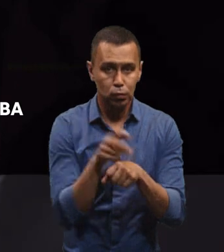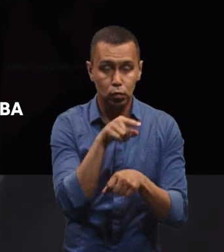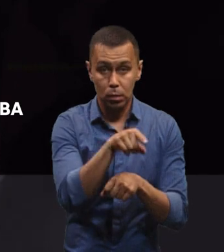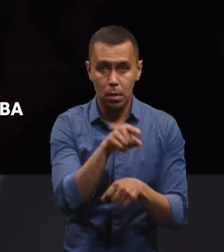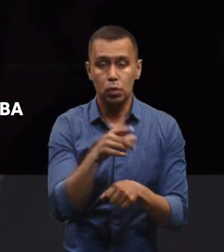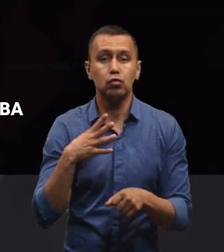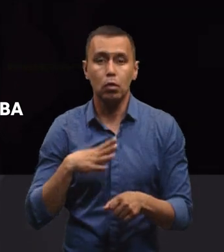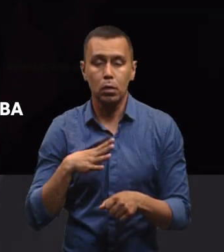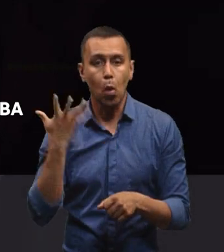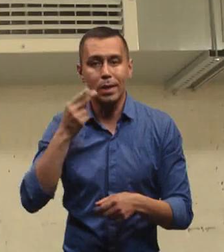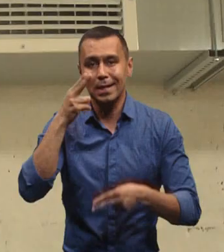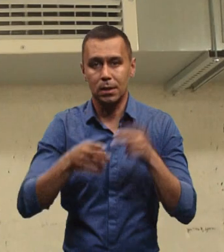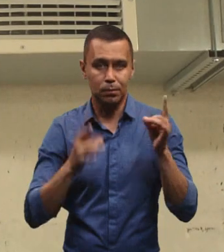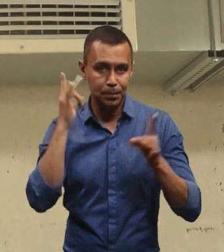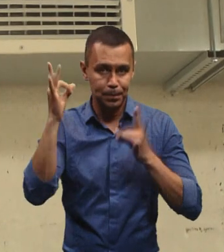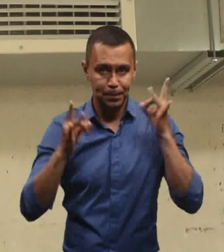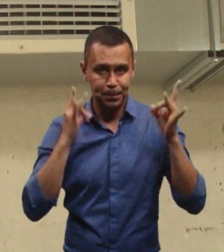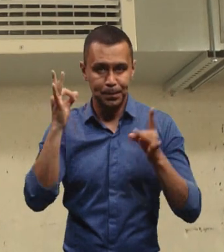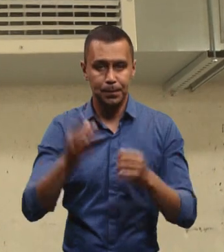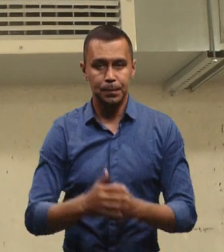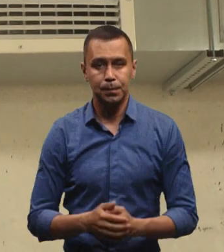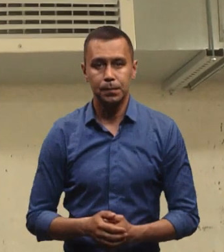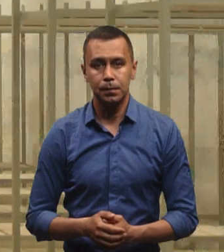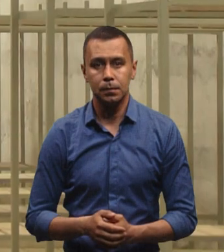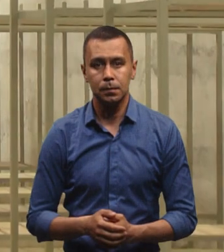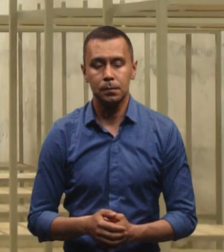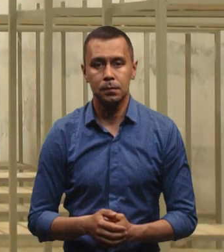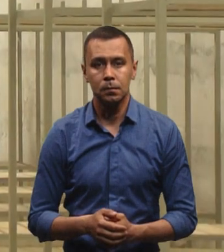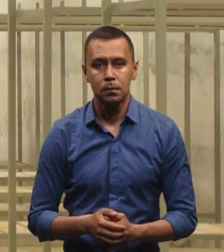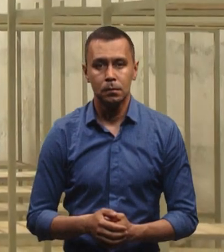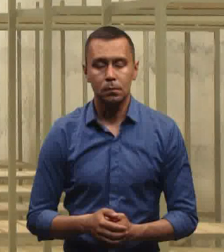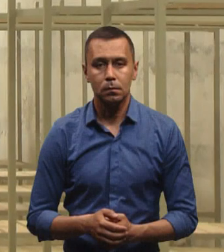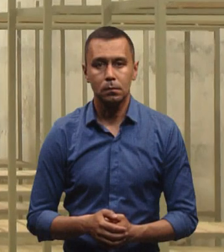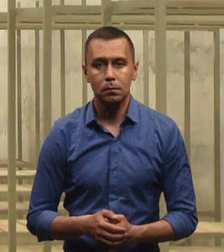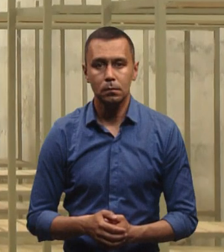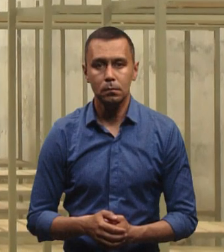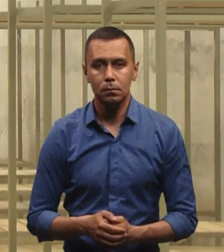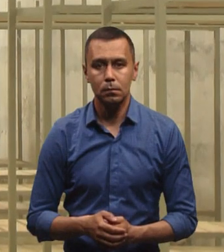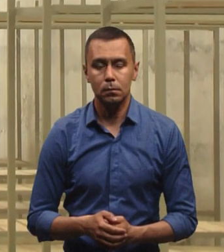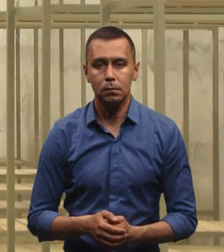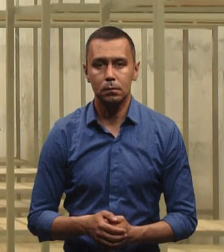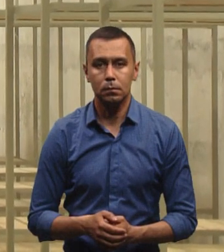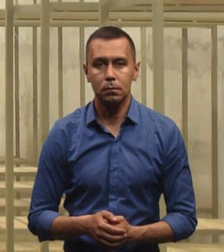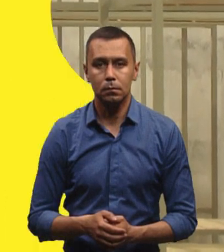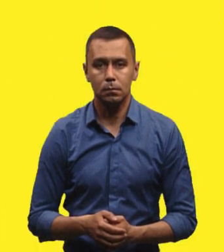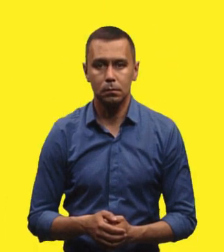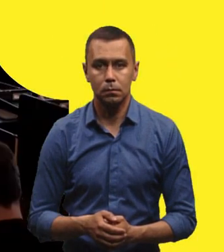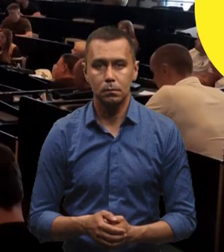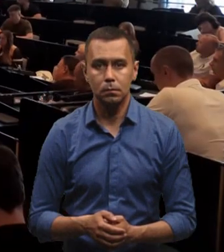чекати повітряної тривоги. Діана Колесник, Світлана Крентовська, Дем'ян Цегольник. Суспільні новини. Хмельницький.